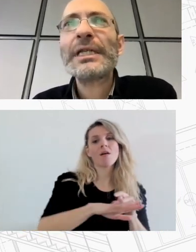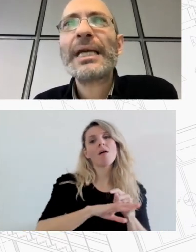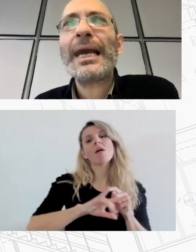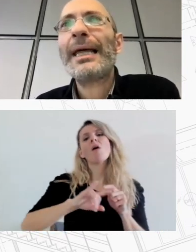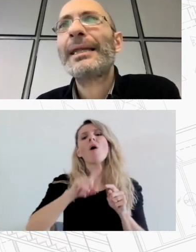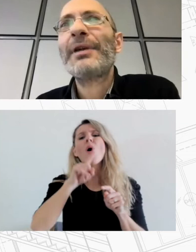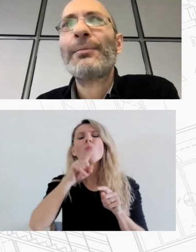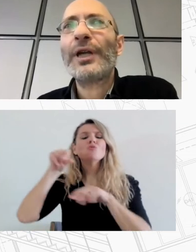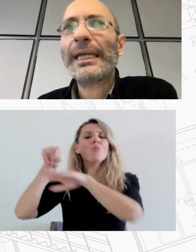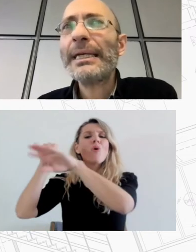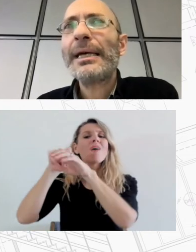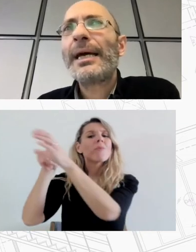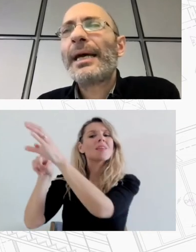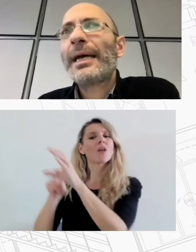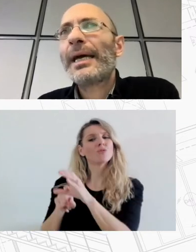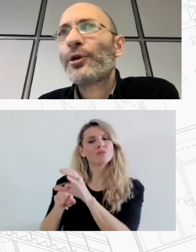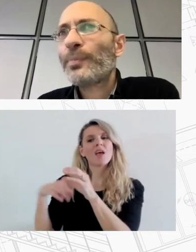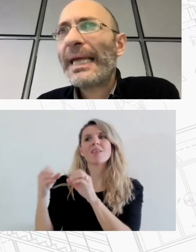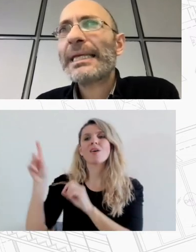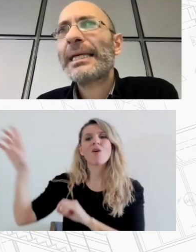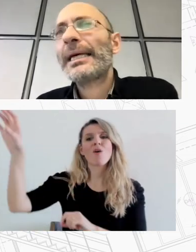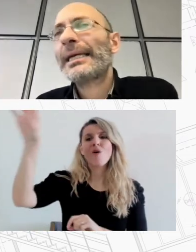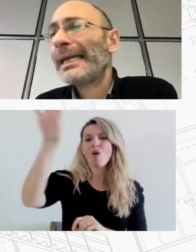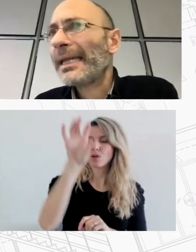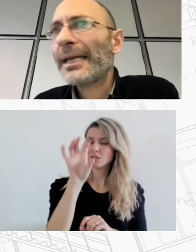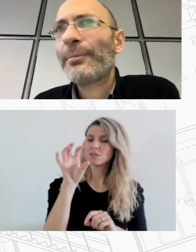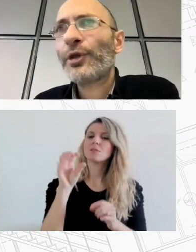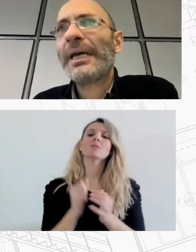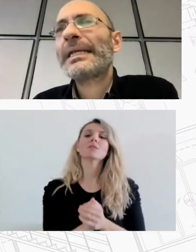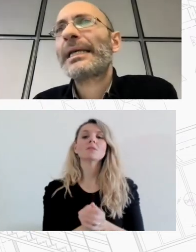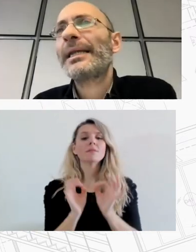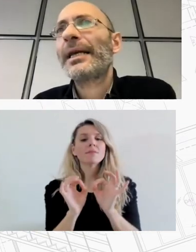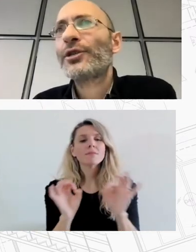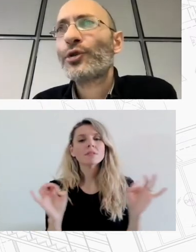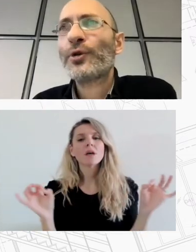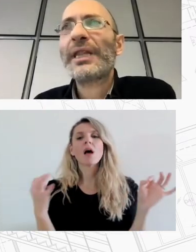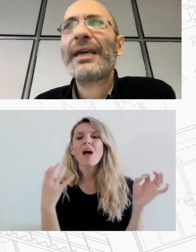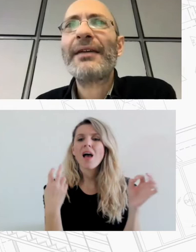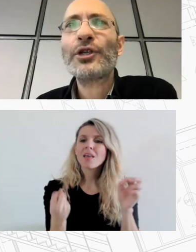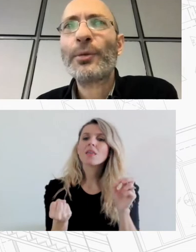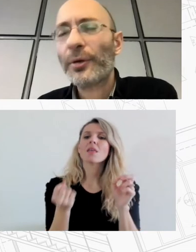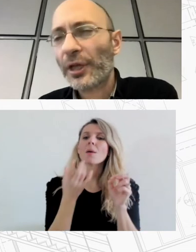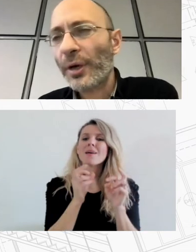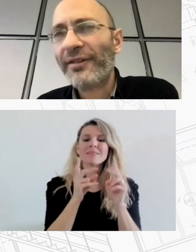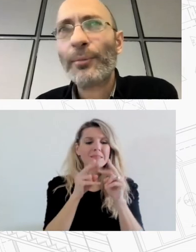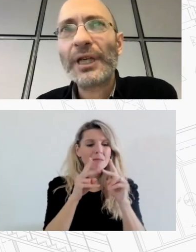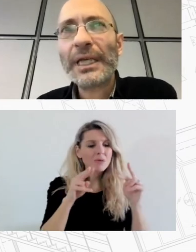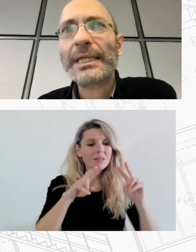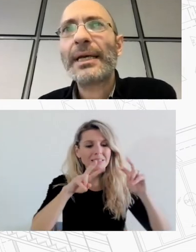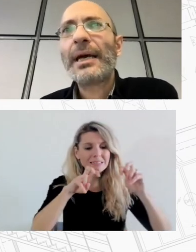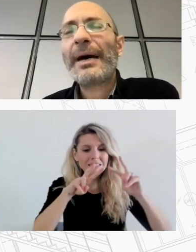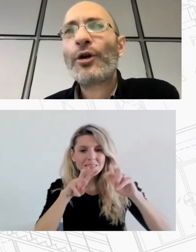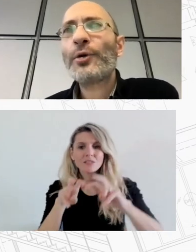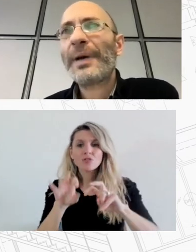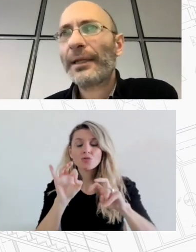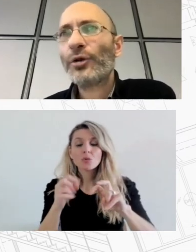Ένωσης Αλλά δεν έμεινε μόνο εκεί Προσπάθησε Ήταν ιδιαίτερα λεπτομερής και εντελογίσεως προς τη διαρρεύνηση των προοπτικών εφαρμογής